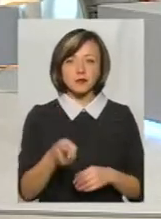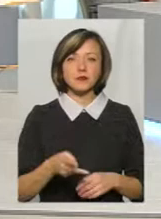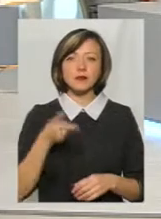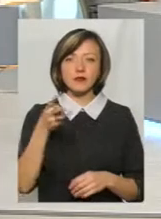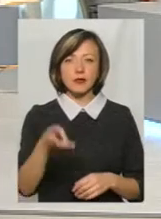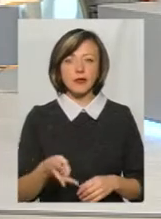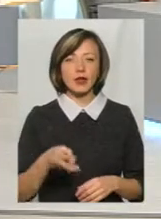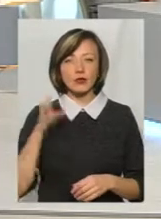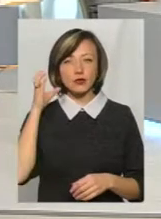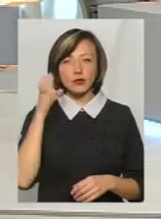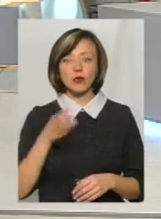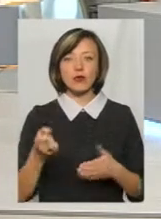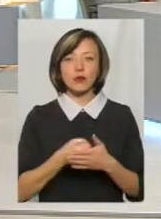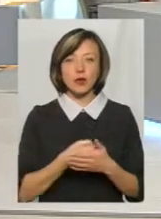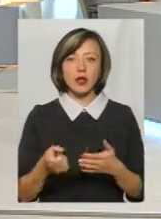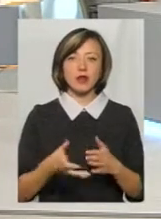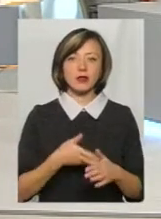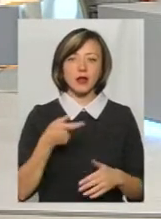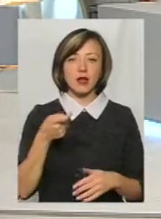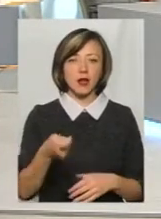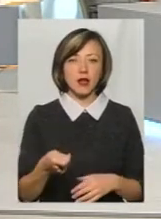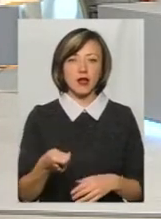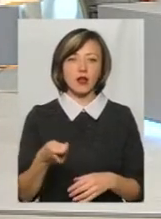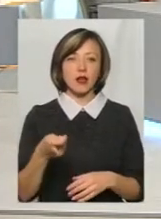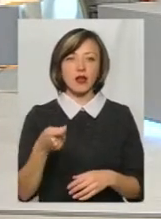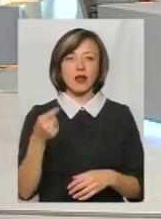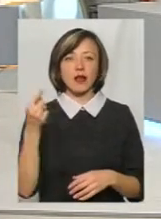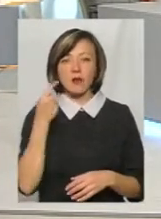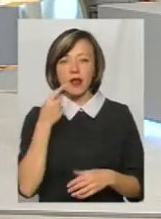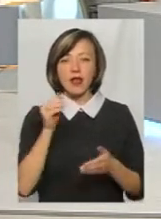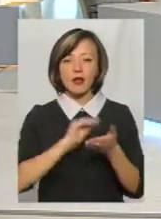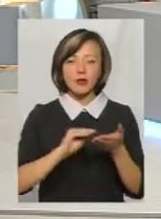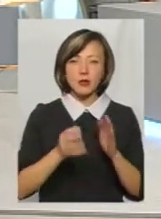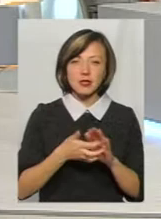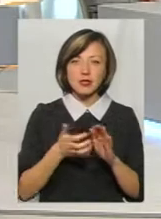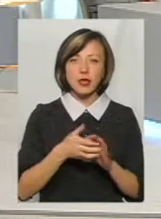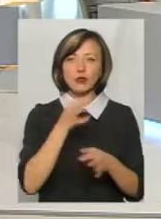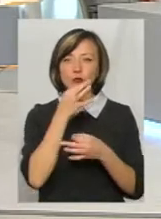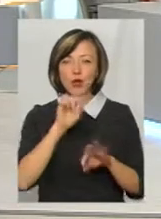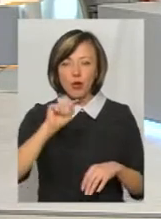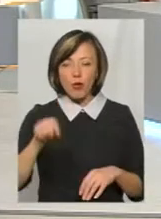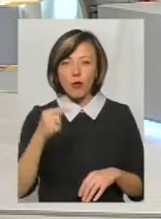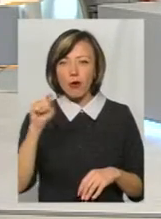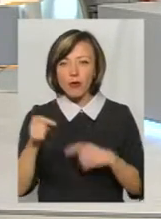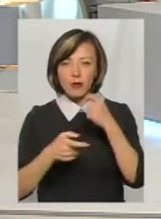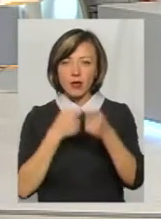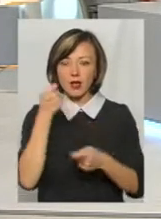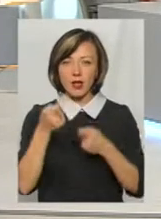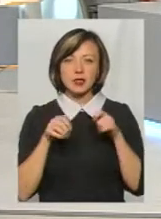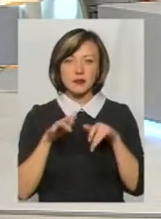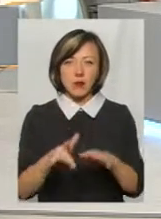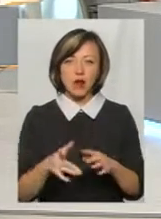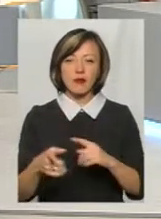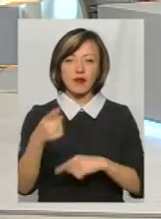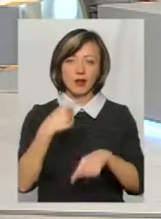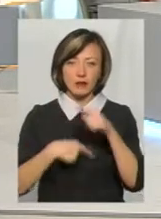клопотання, заяви, образили, не дописали, не домалювали, до будь-якої коми придиралися, і справа знову